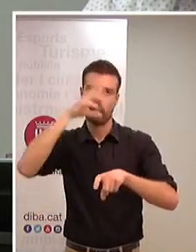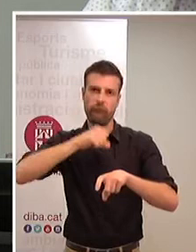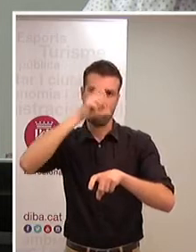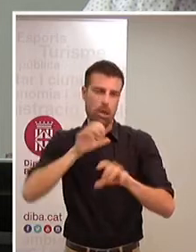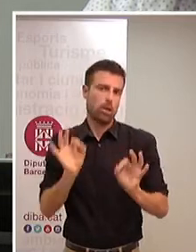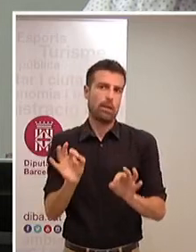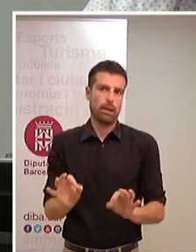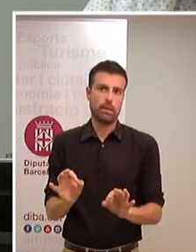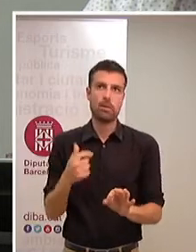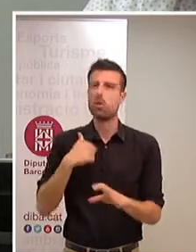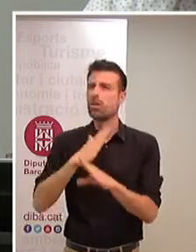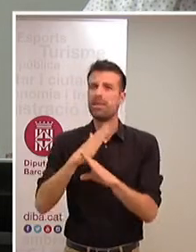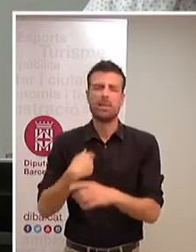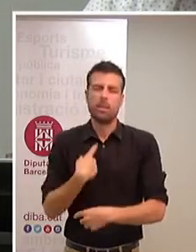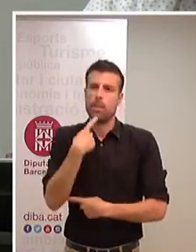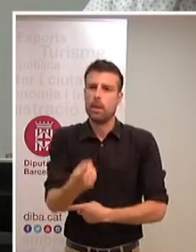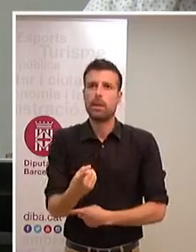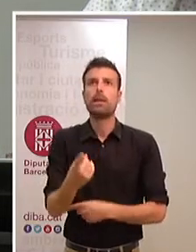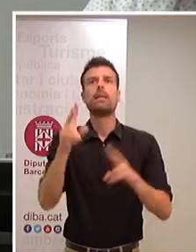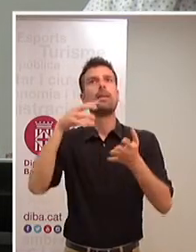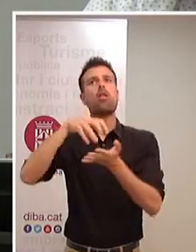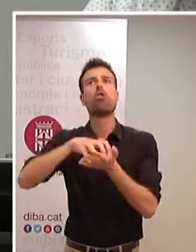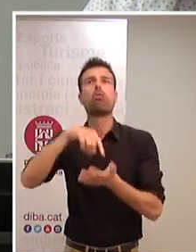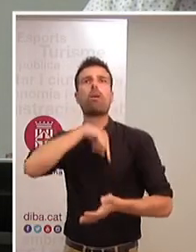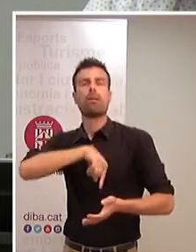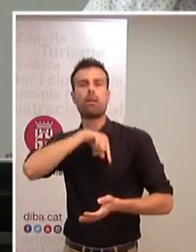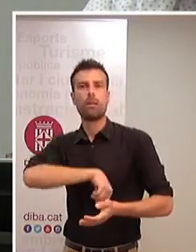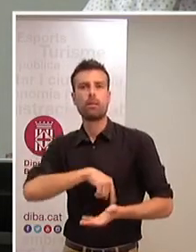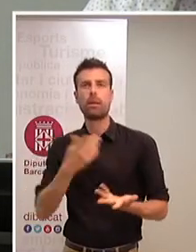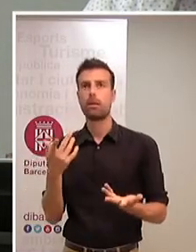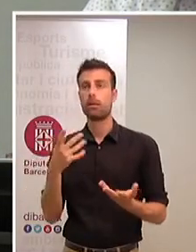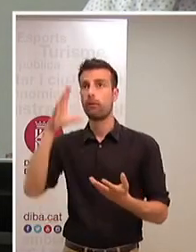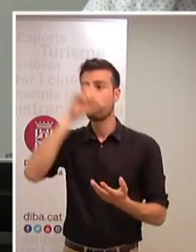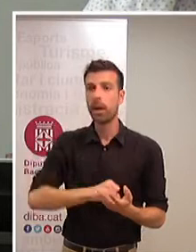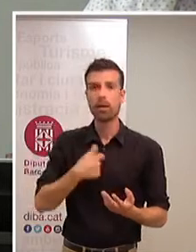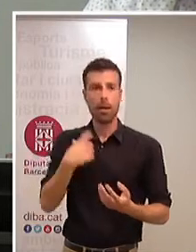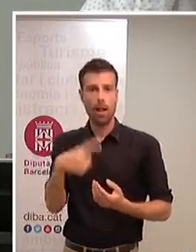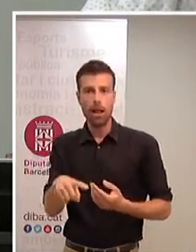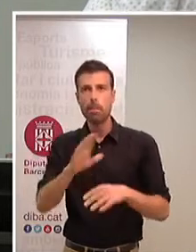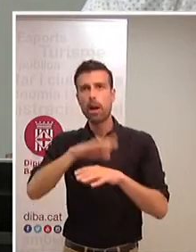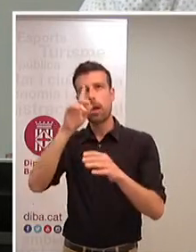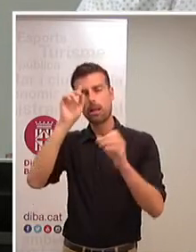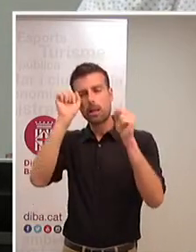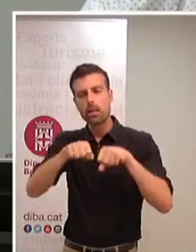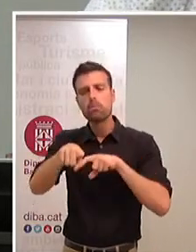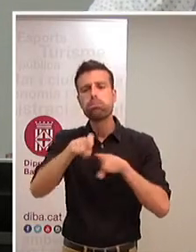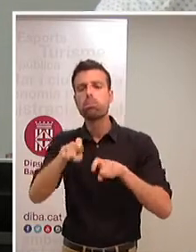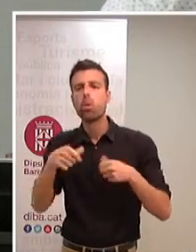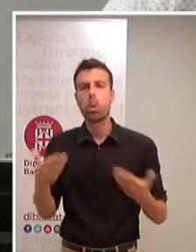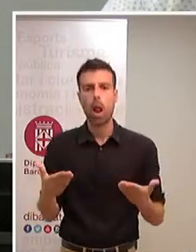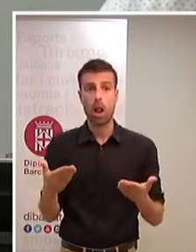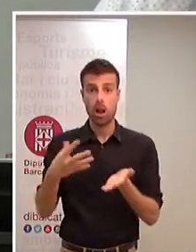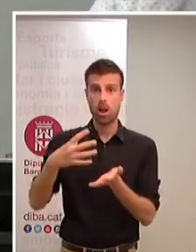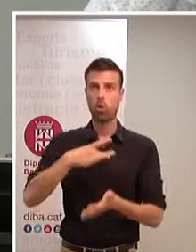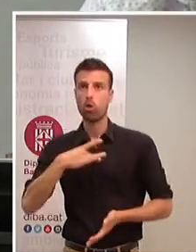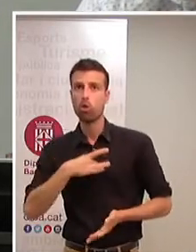que hi ha el dubte ètic i l'has d'aplicar sempre en la presa de decisions. I aquest dubte